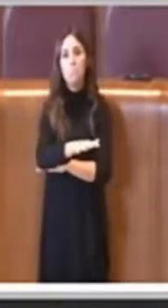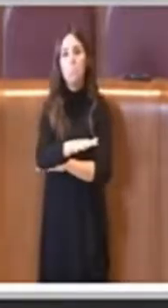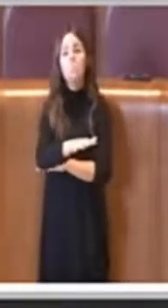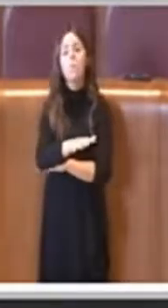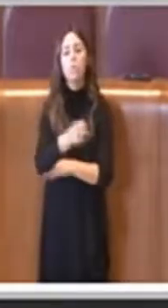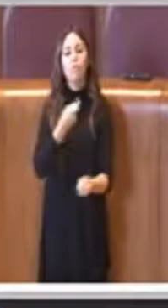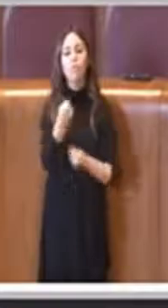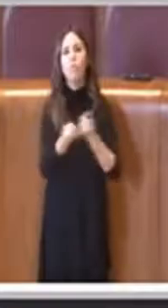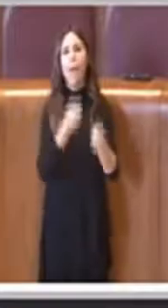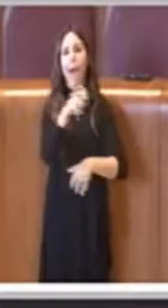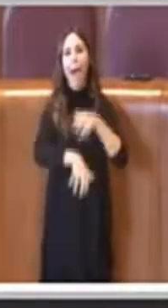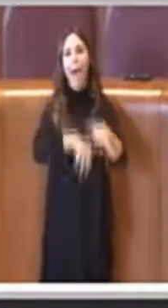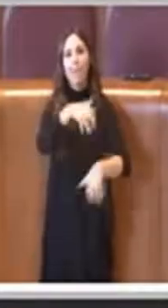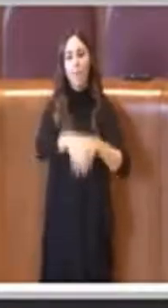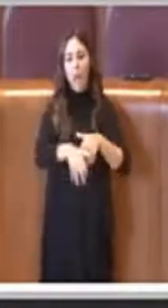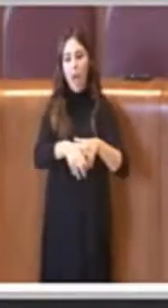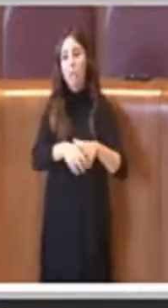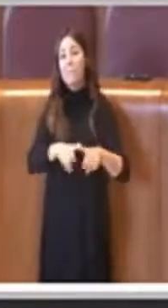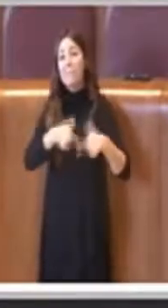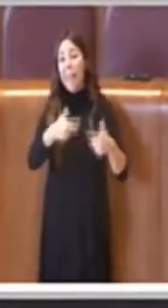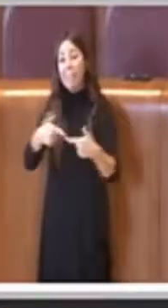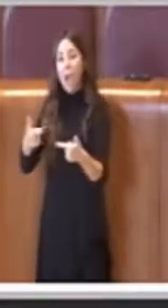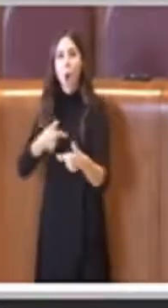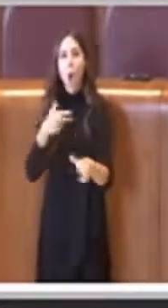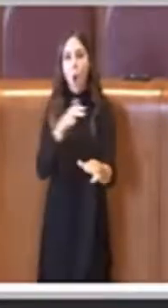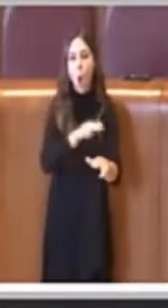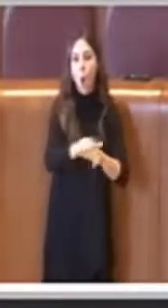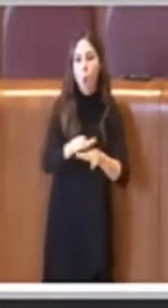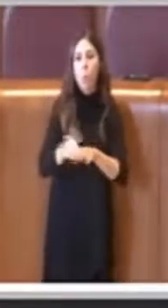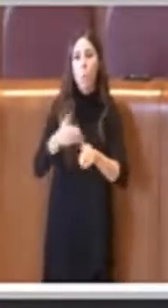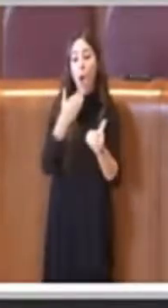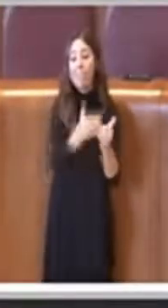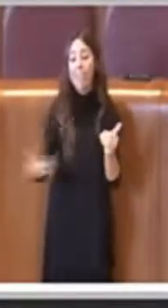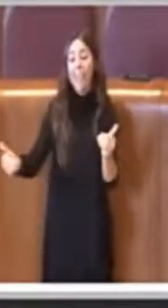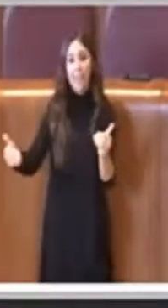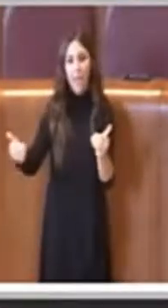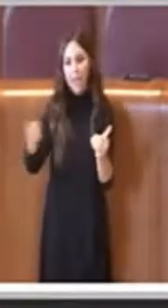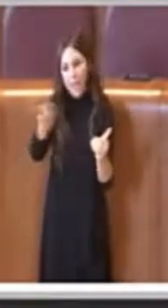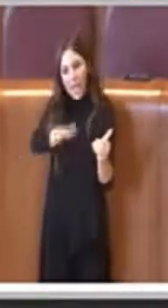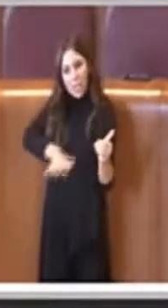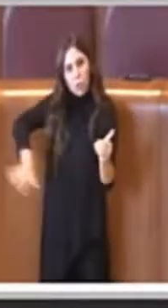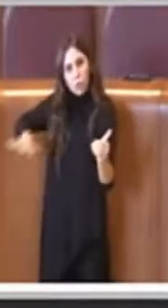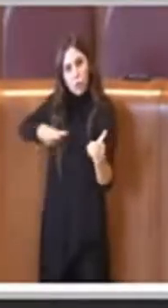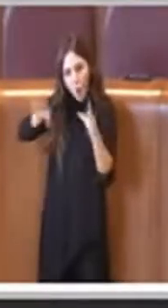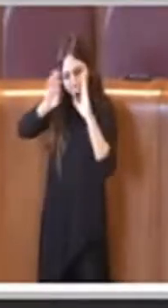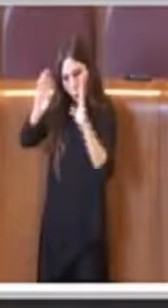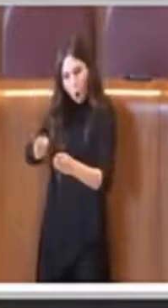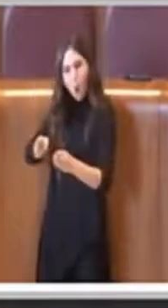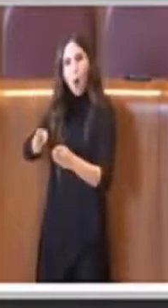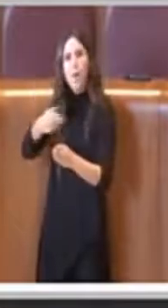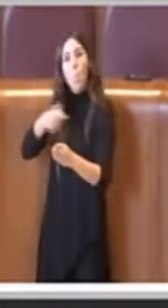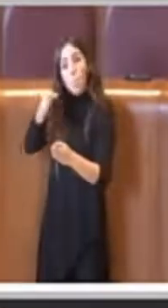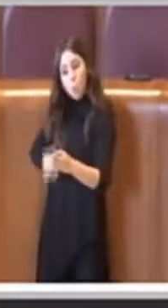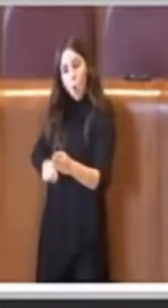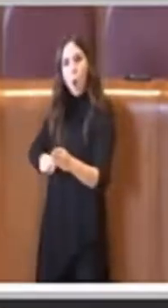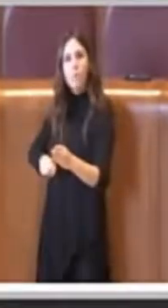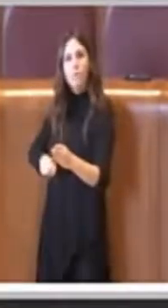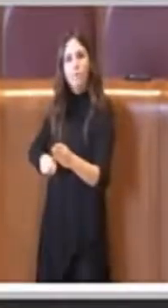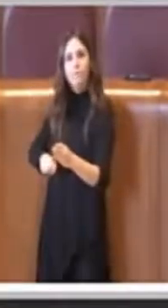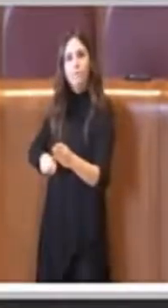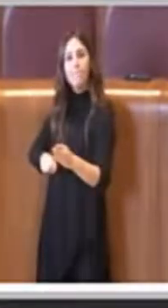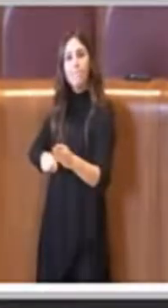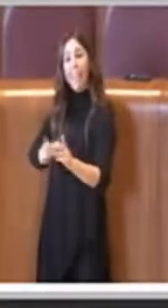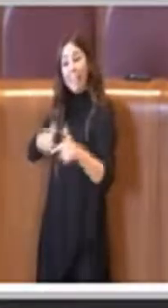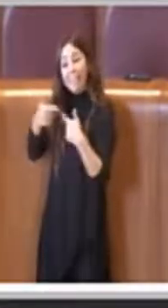a attrazione animale e i comuni possono determinare i tratti e le zone in cui i tali servizi sono consentiti per